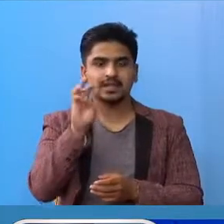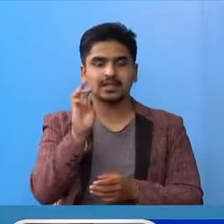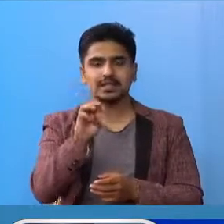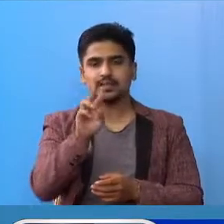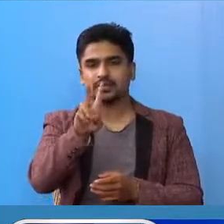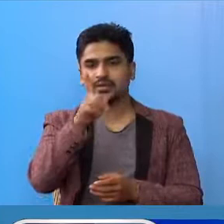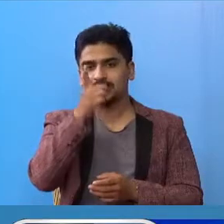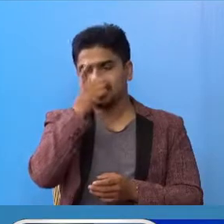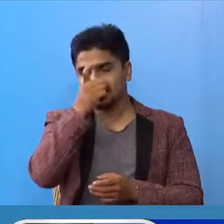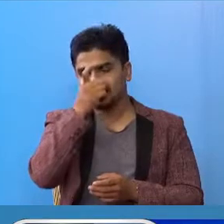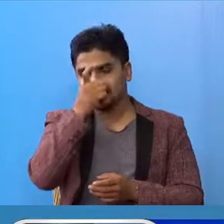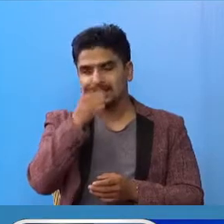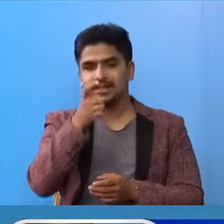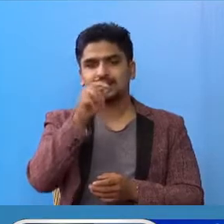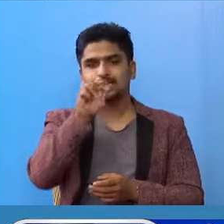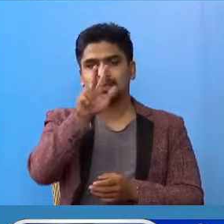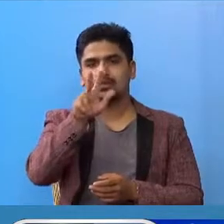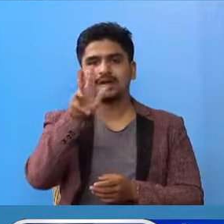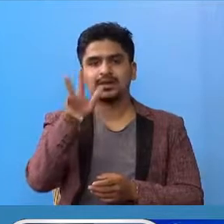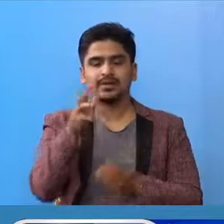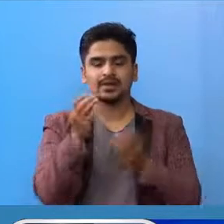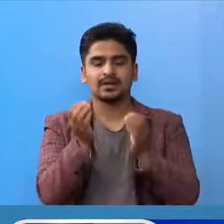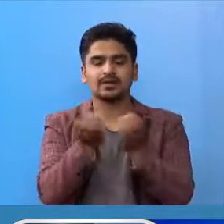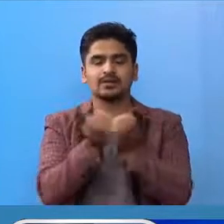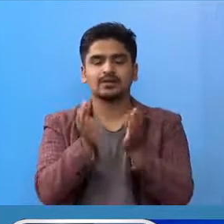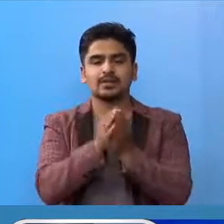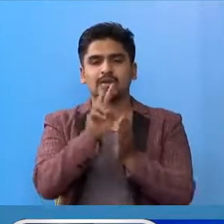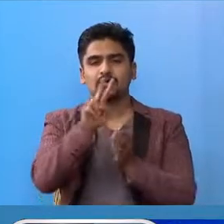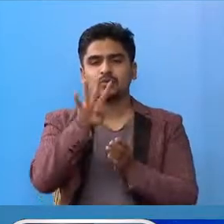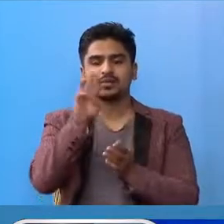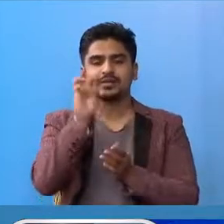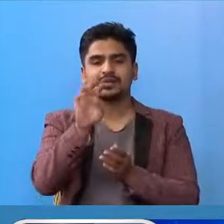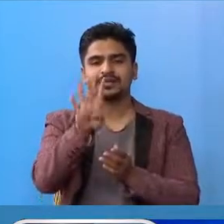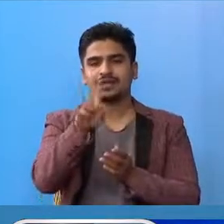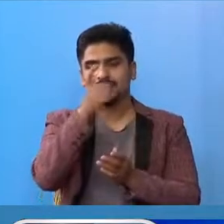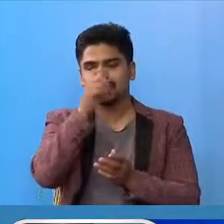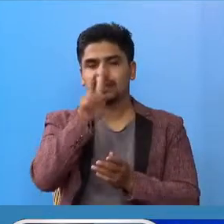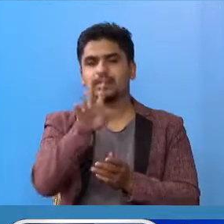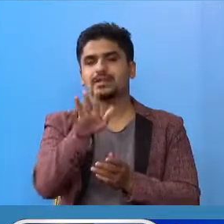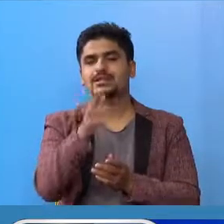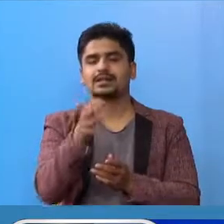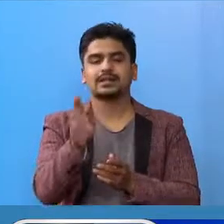,290 गरी जम्मां 24,425